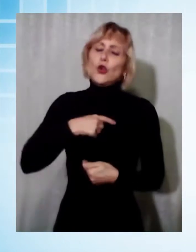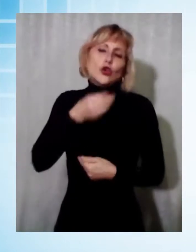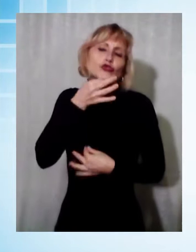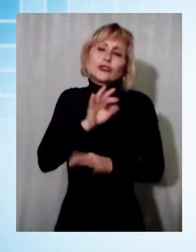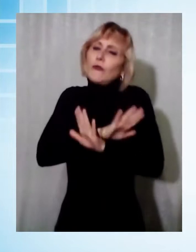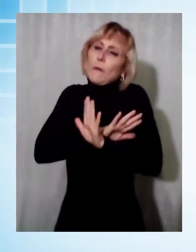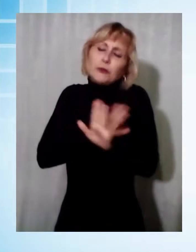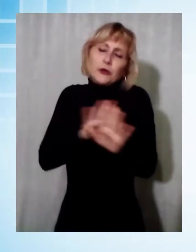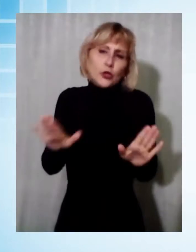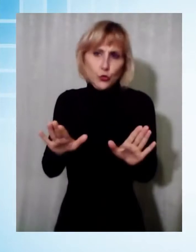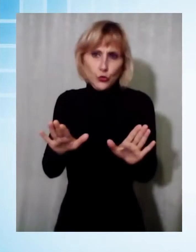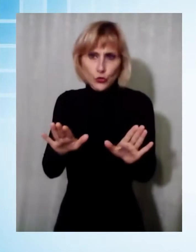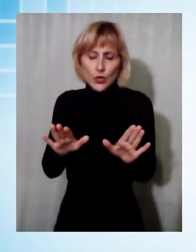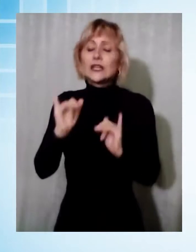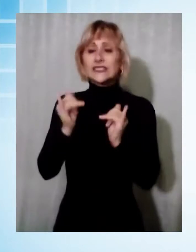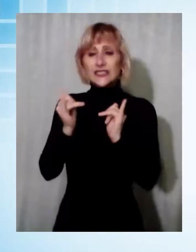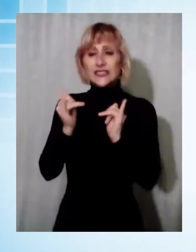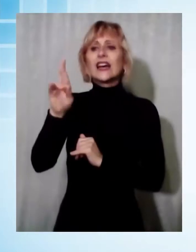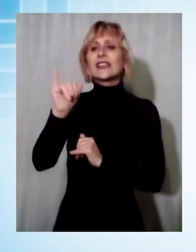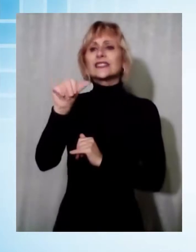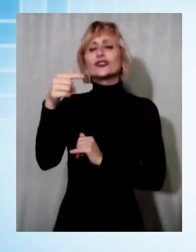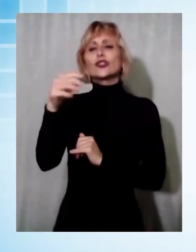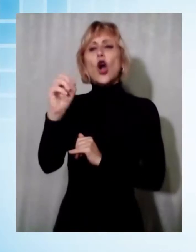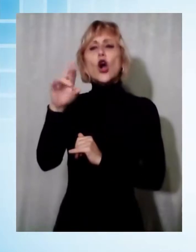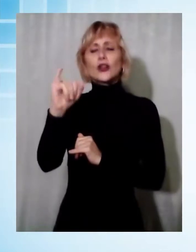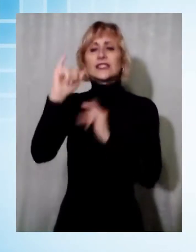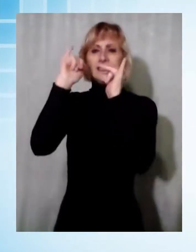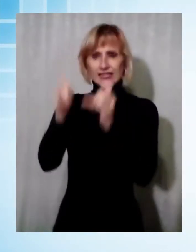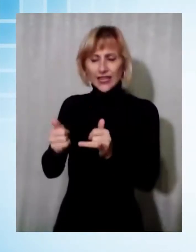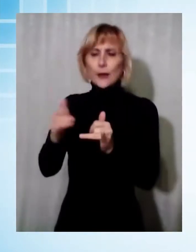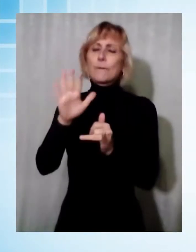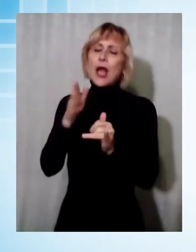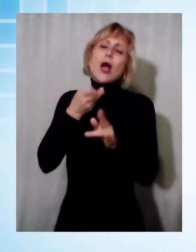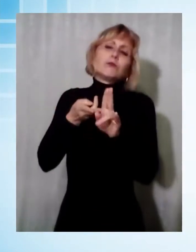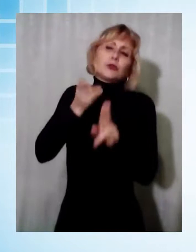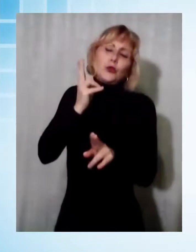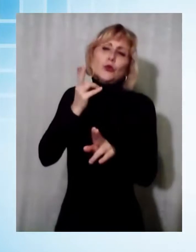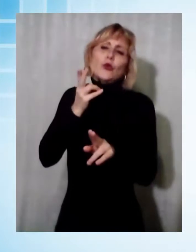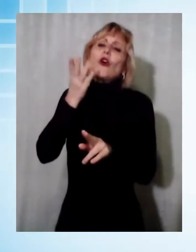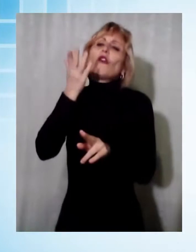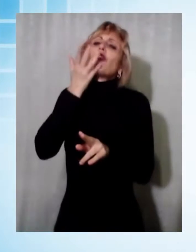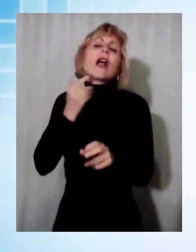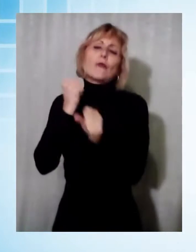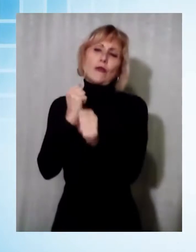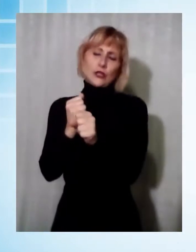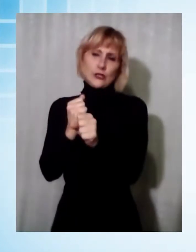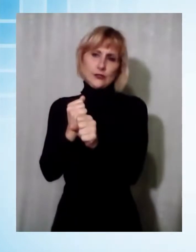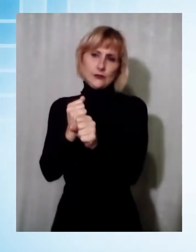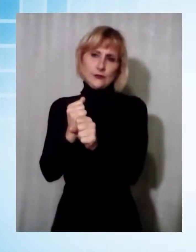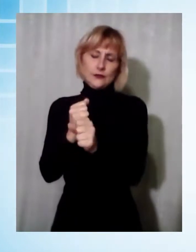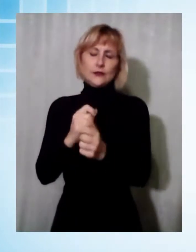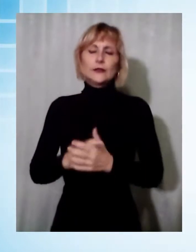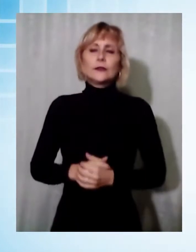sì i ristori, ma più che altro di lavorare. Fateci lavorare e tutto andrà bene. Rispettiamo il momento,